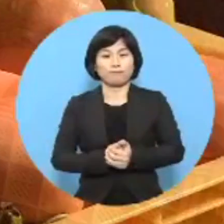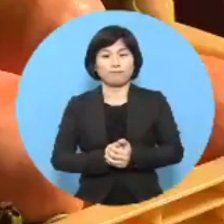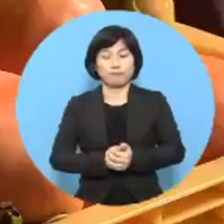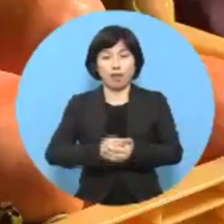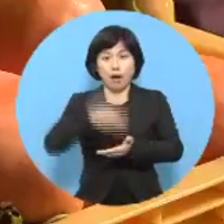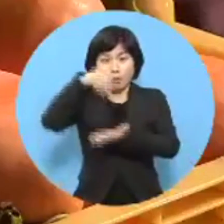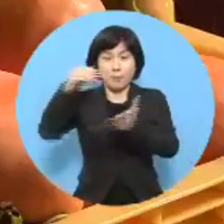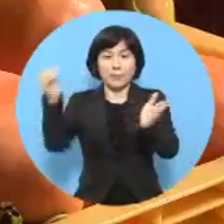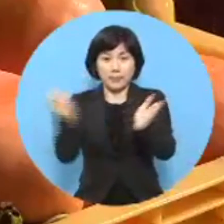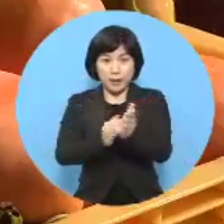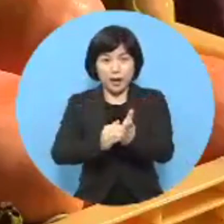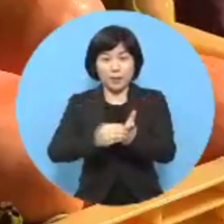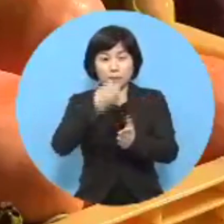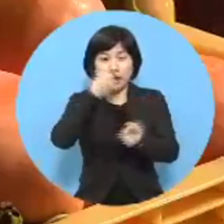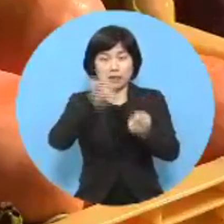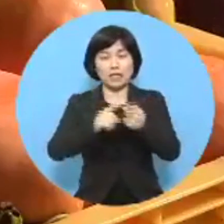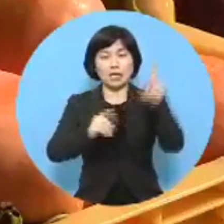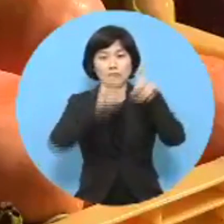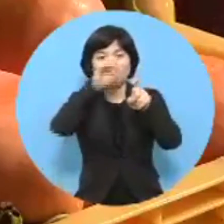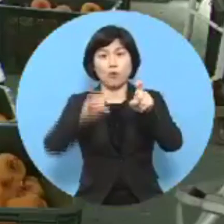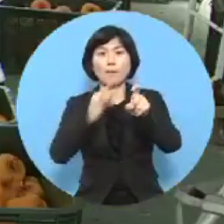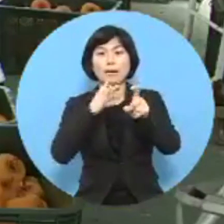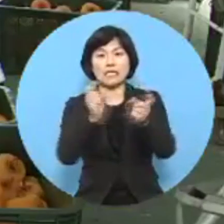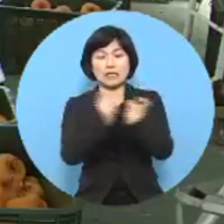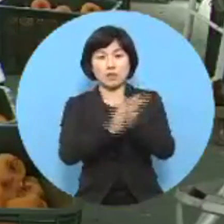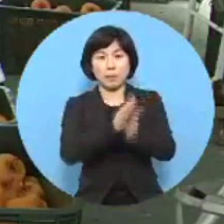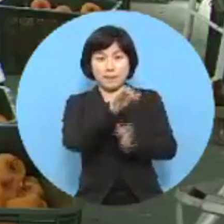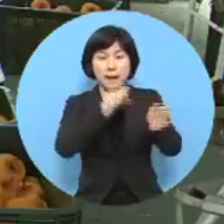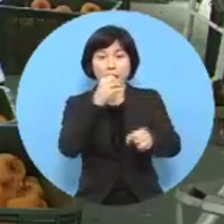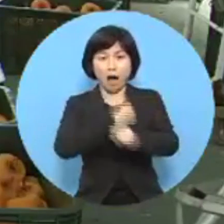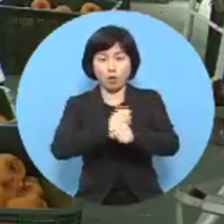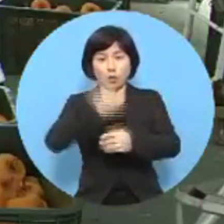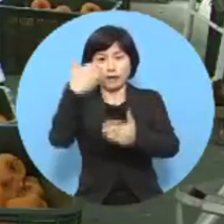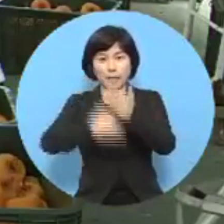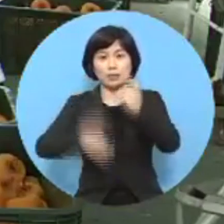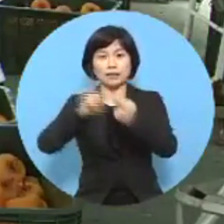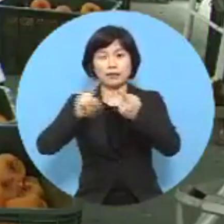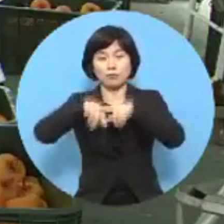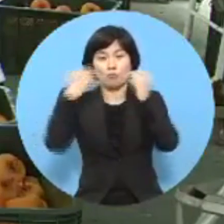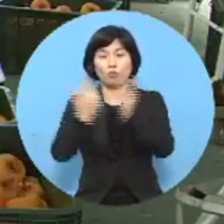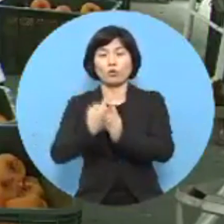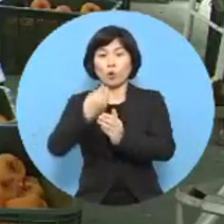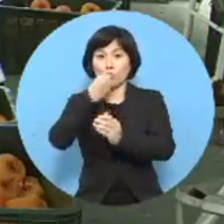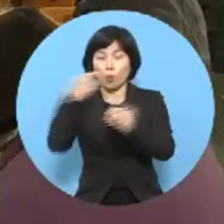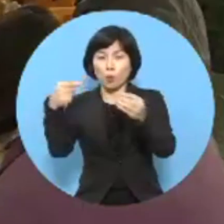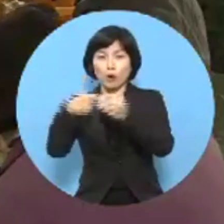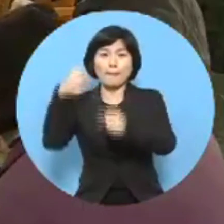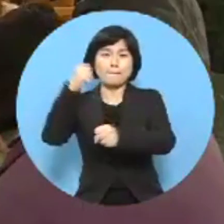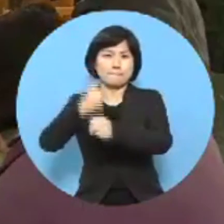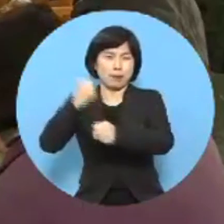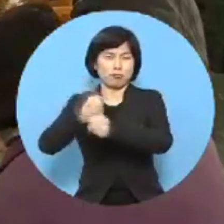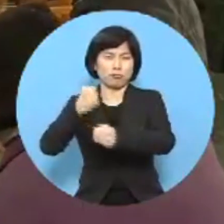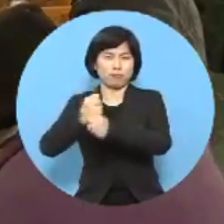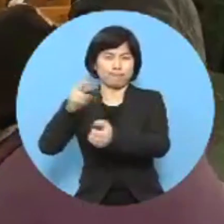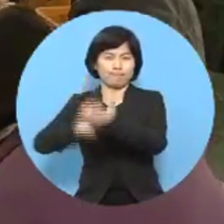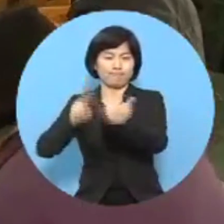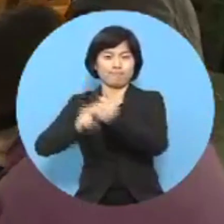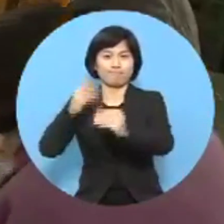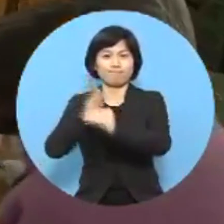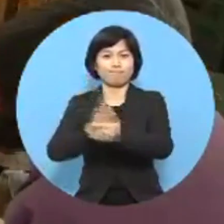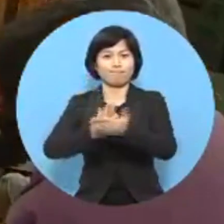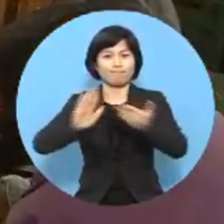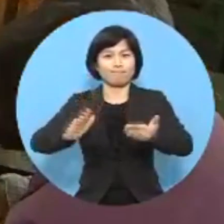수확한 대봉감은 10%만 생과로 직거래하고 나머지는 모두 곶감을 만들어 부가가치를 높이고 있습니다.